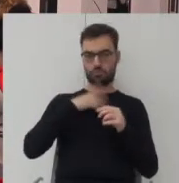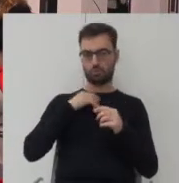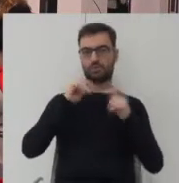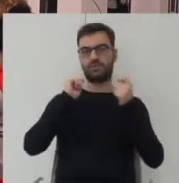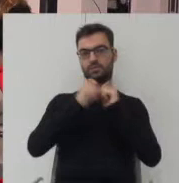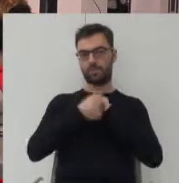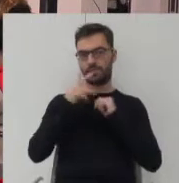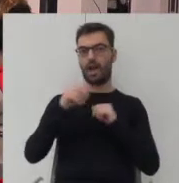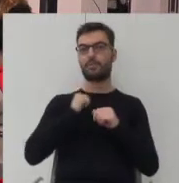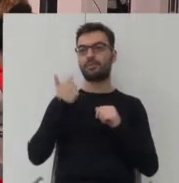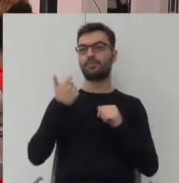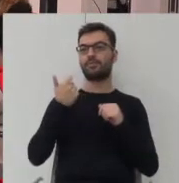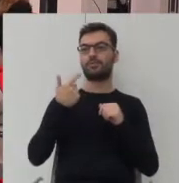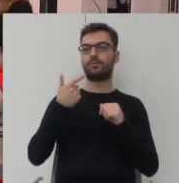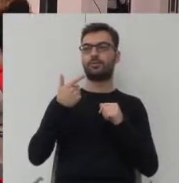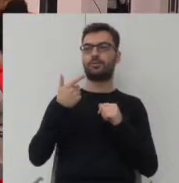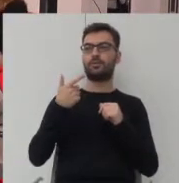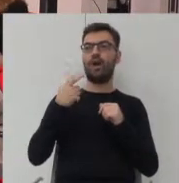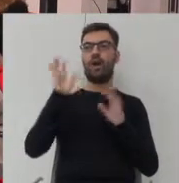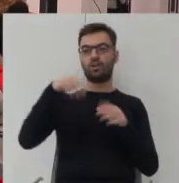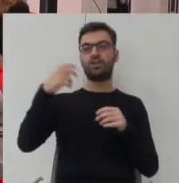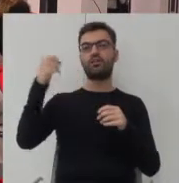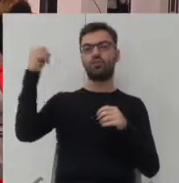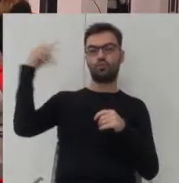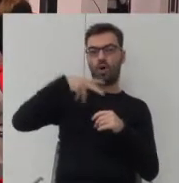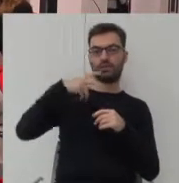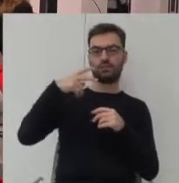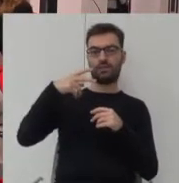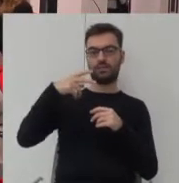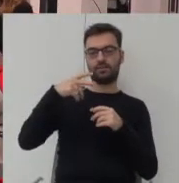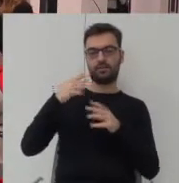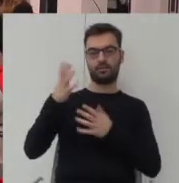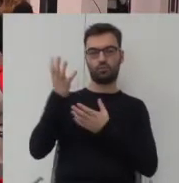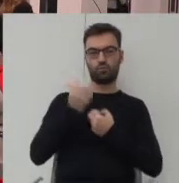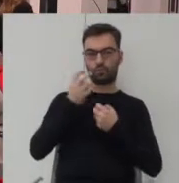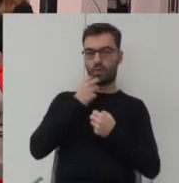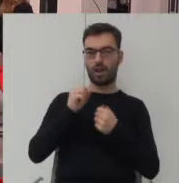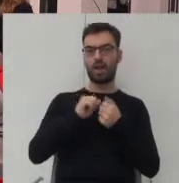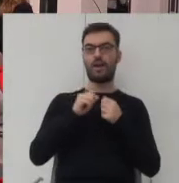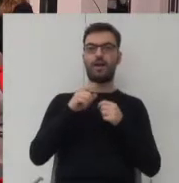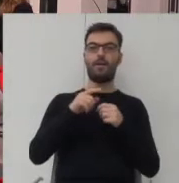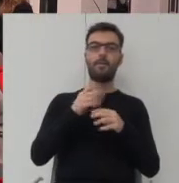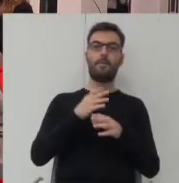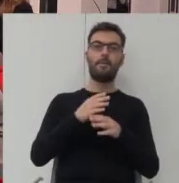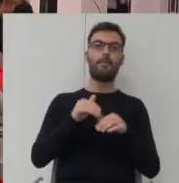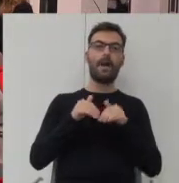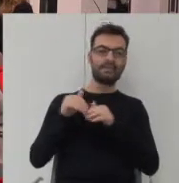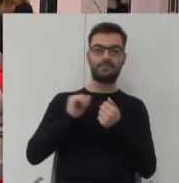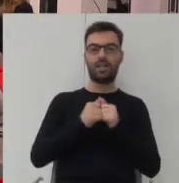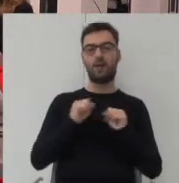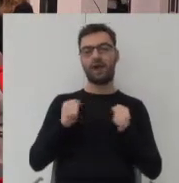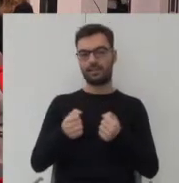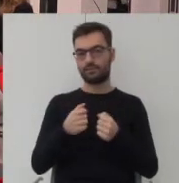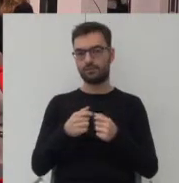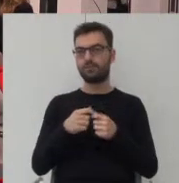żeby przynajmniej pozyskiwać energię słoneczną, na przykład w sposób pasywny, czy w sposób aktywny. Tak jak to widzimy